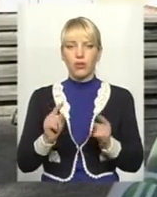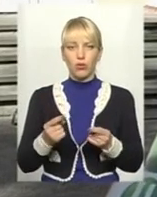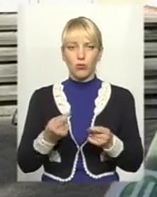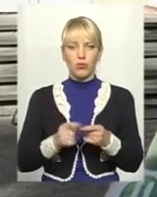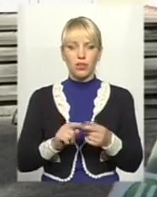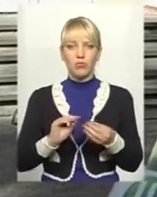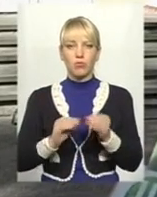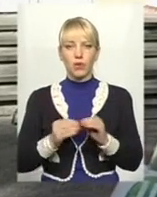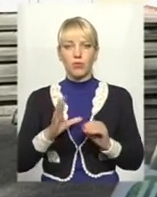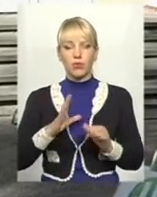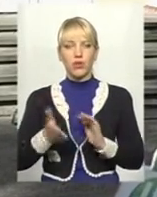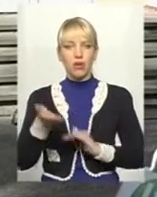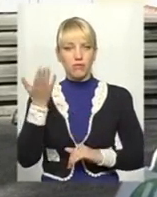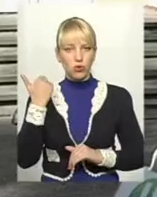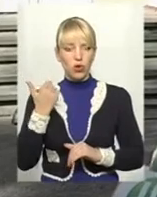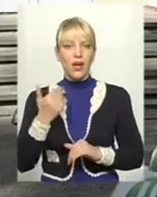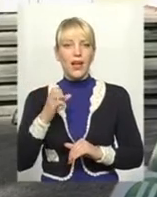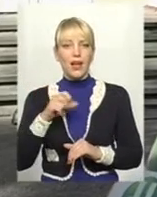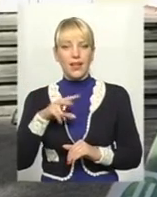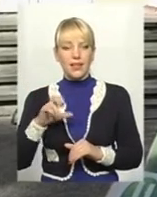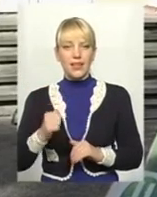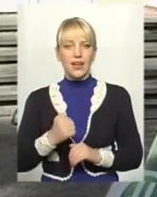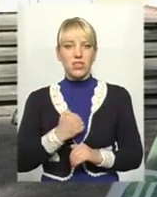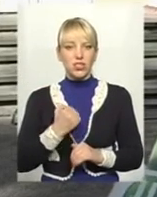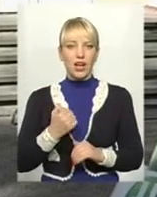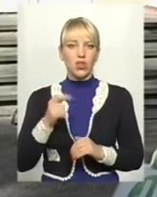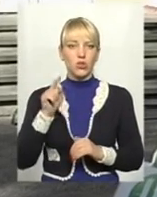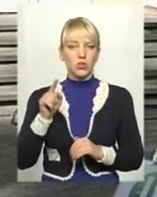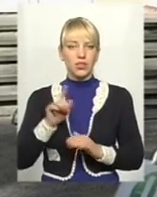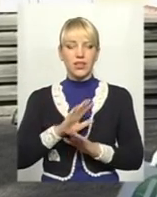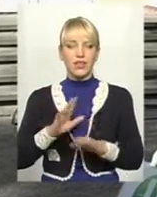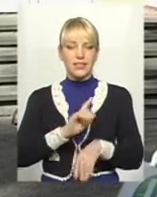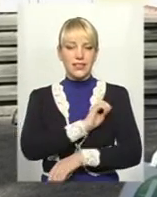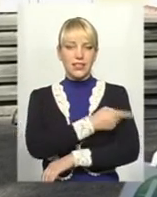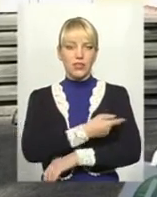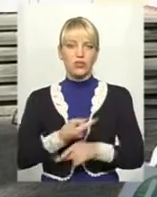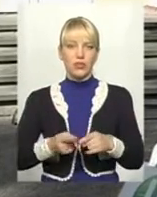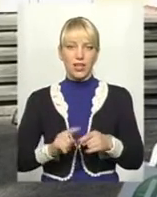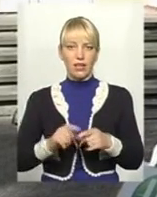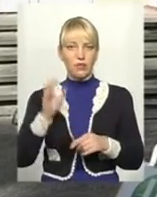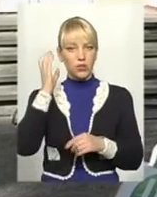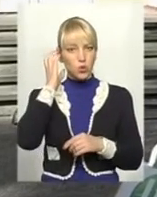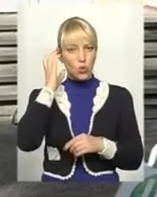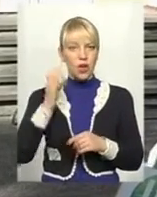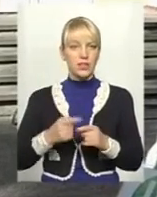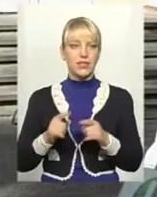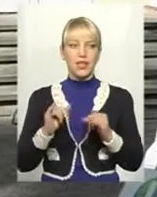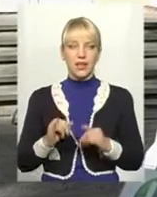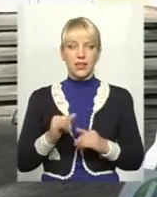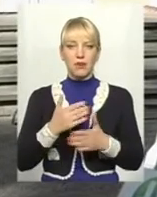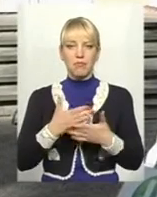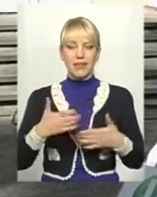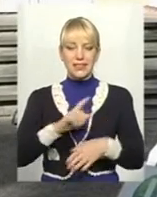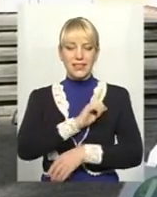була давно нагальною, але, на жаль, тоді не сильно до неї прислухалися, і так от все тягнулося. І дуже сильно ми